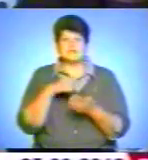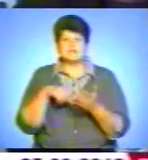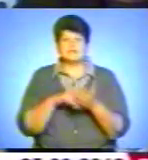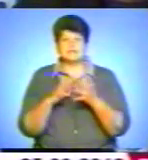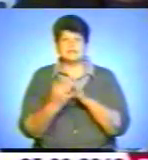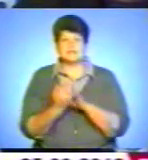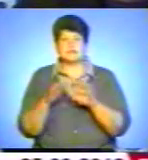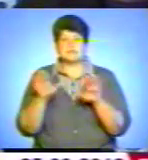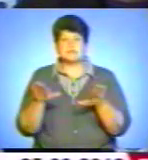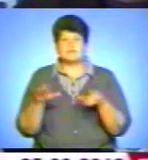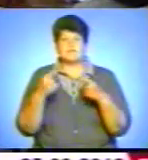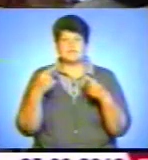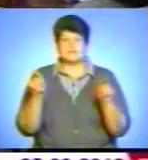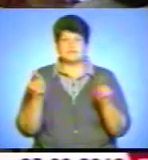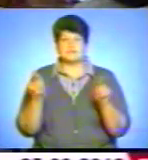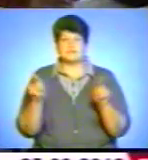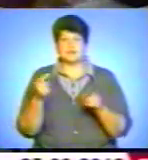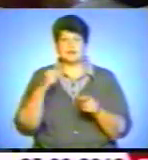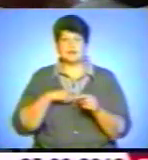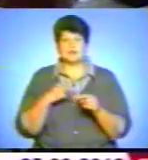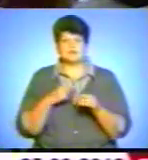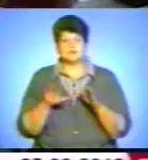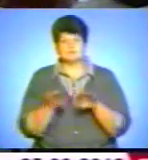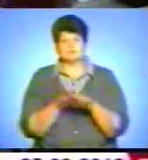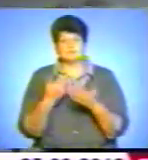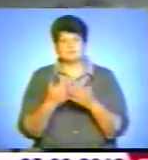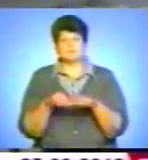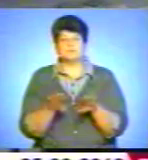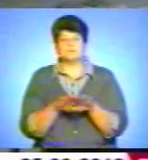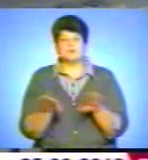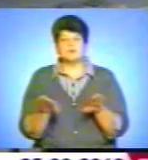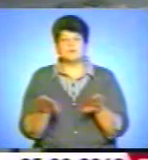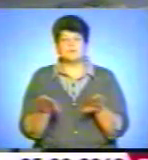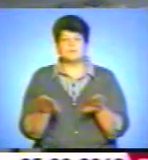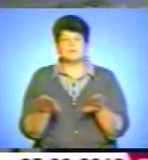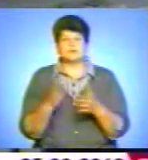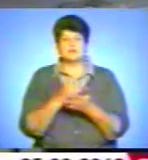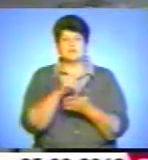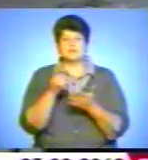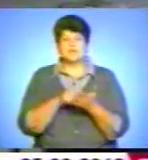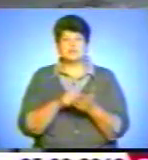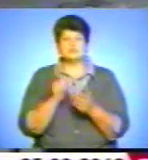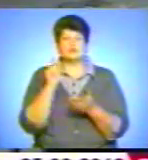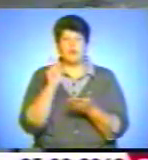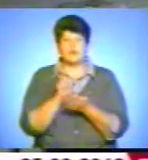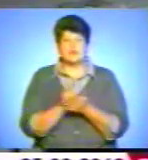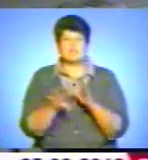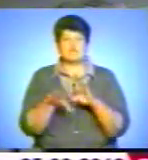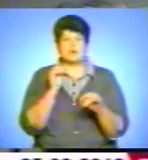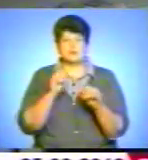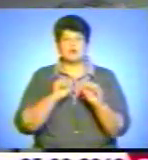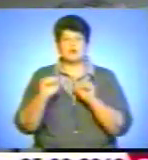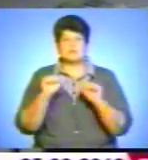місцевостях відрізняються. Настрої загалом схожі. Ми задали питання, чи повинні вибори до парламенту